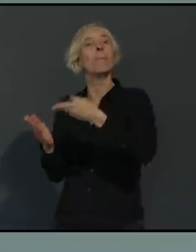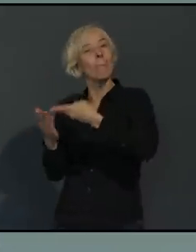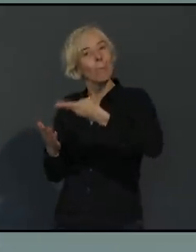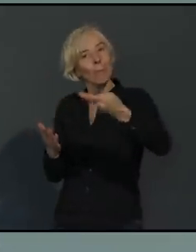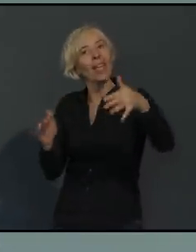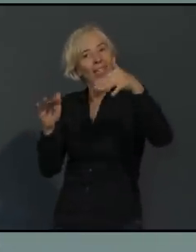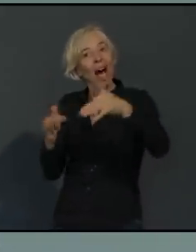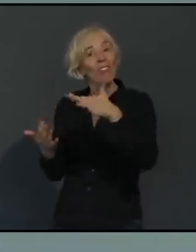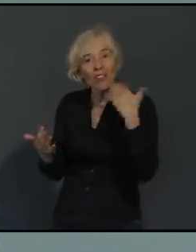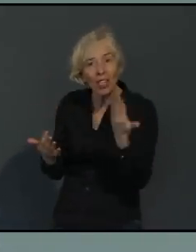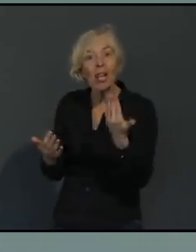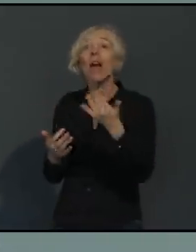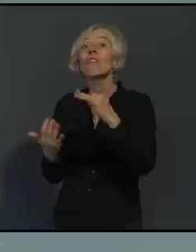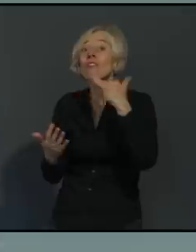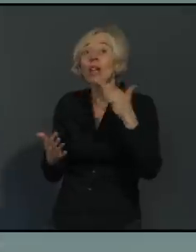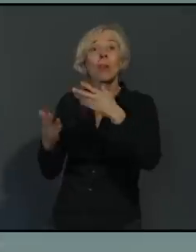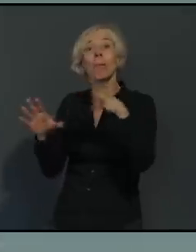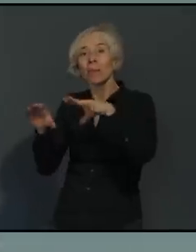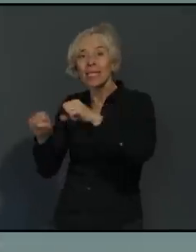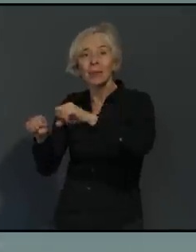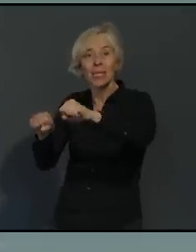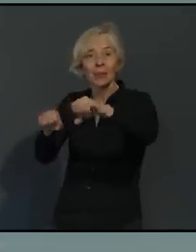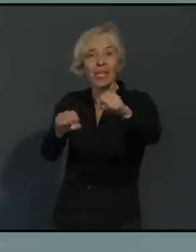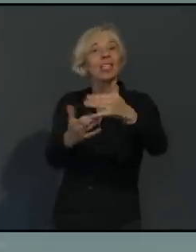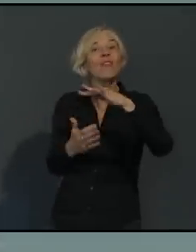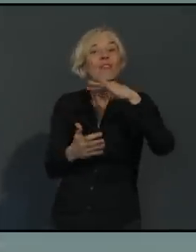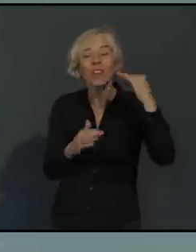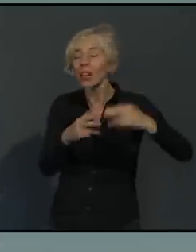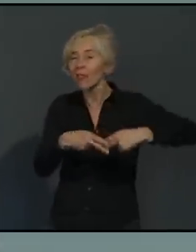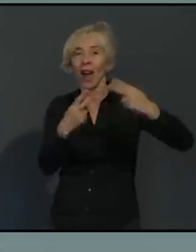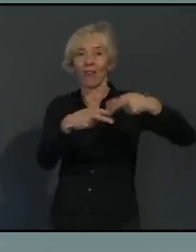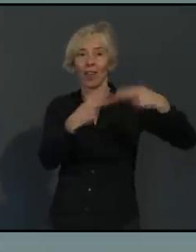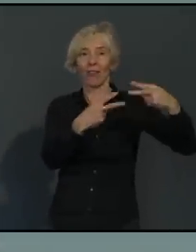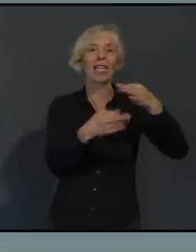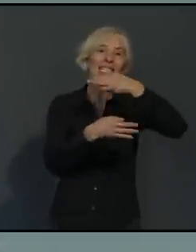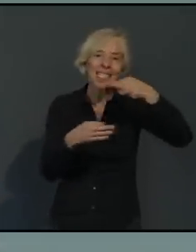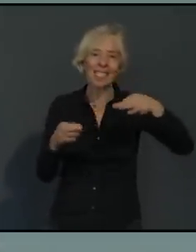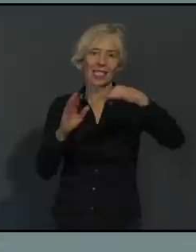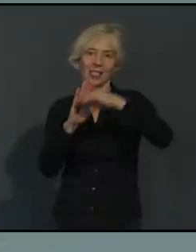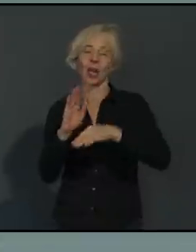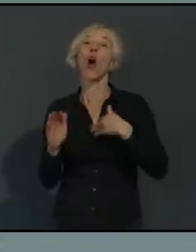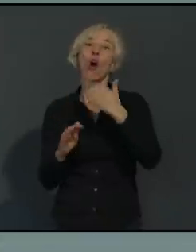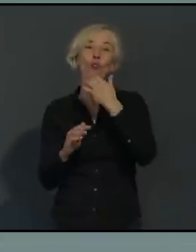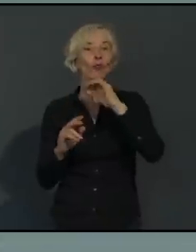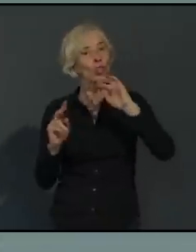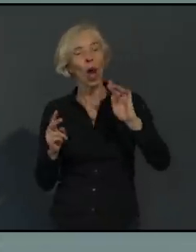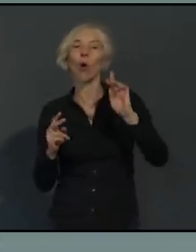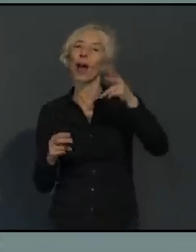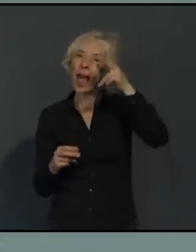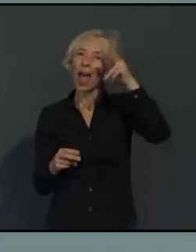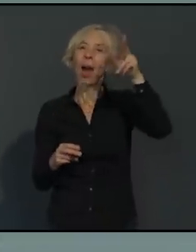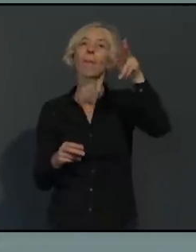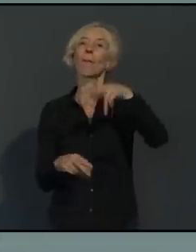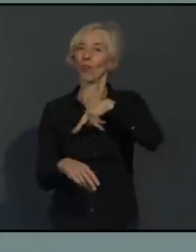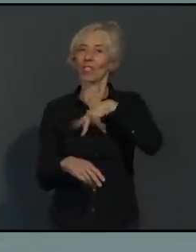Transparenz auch in die Diskussion gebracht wird. Und ich möchte mich an der Stelle auch ganz herzlich bei der Universitätsklinik, vor allem bei Herrn Prof. Bayer